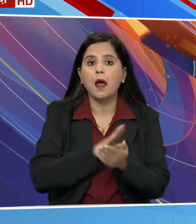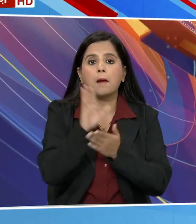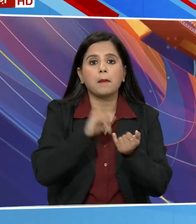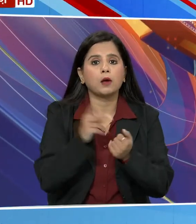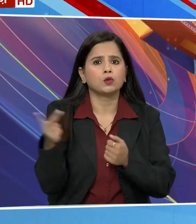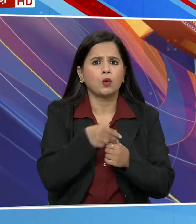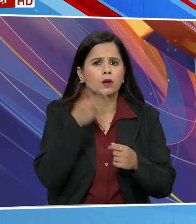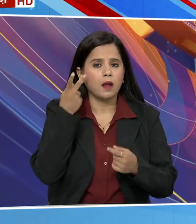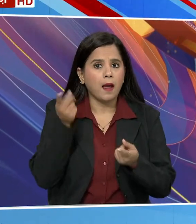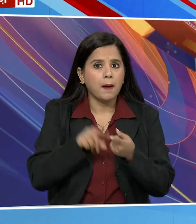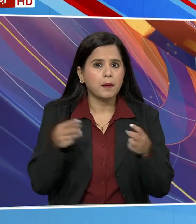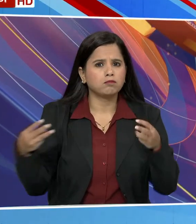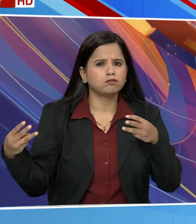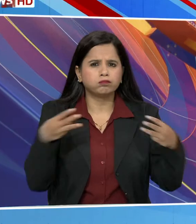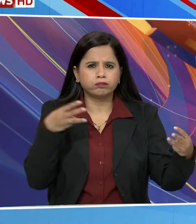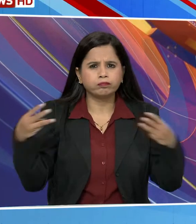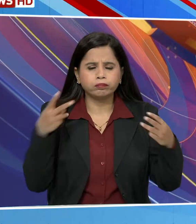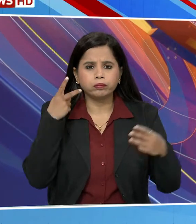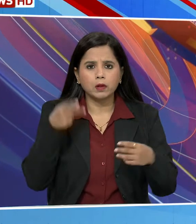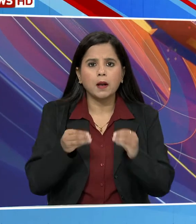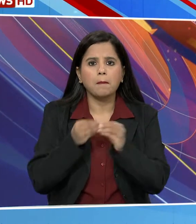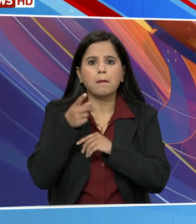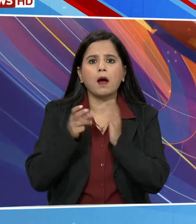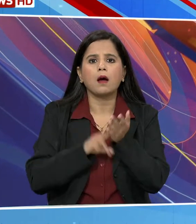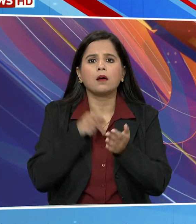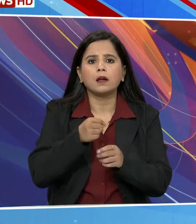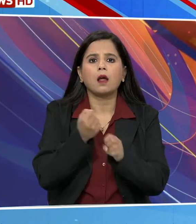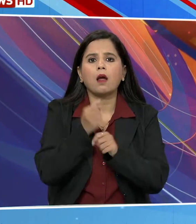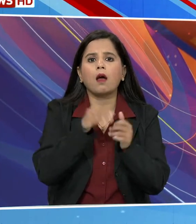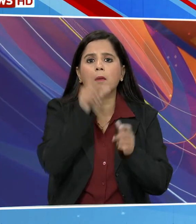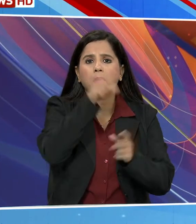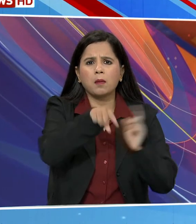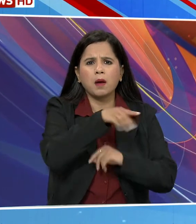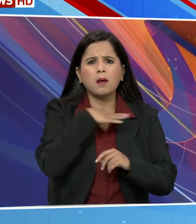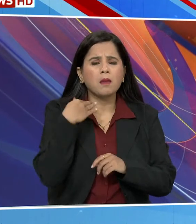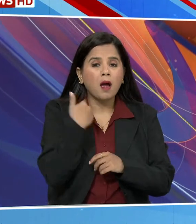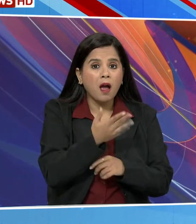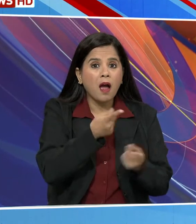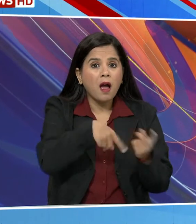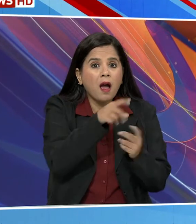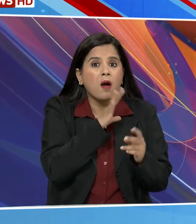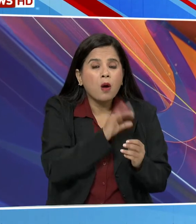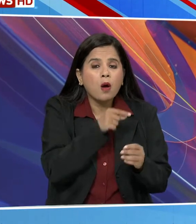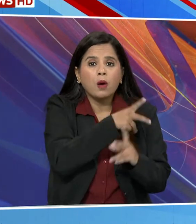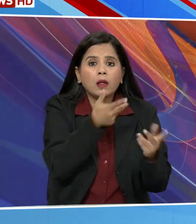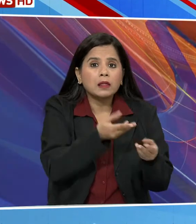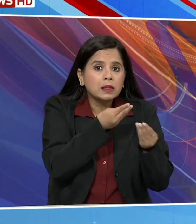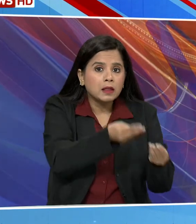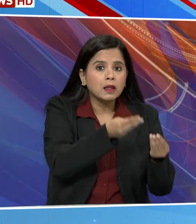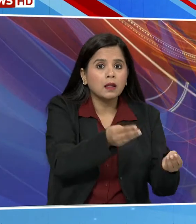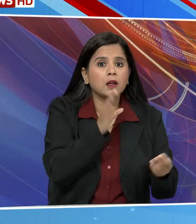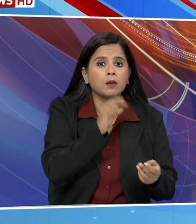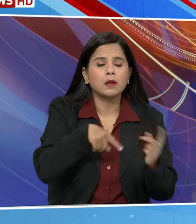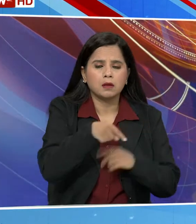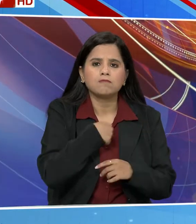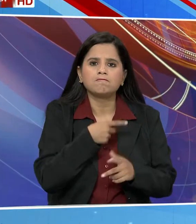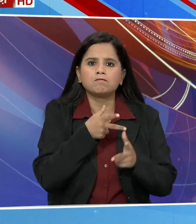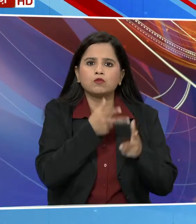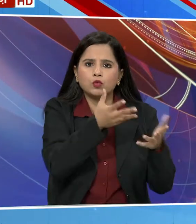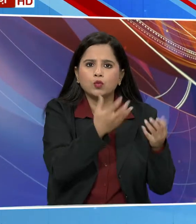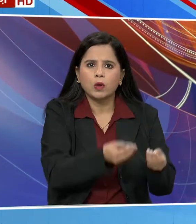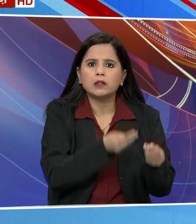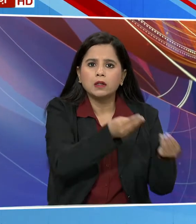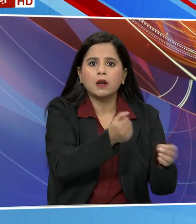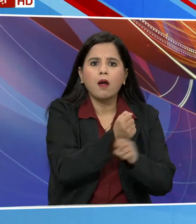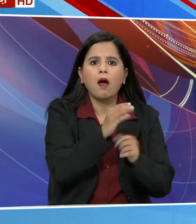हमास चल रहे कि उतके बीच बाइडे ने गजा में नागरिकों को मानवी अपूर्ती प्रदान करने की चज़ताई बाइडन ने कहा कि वो